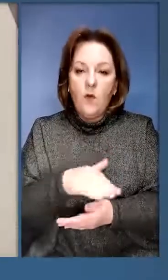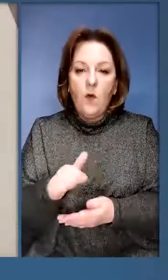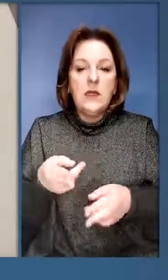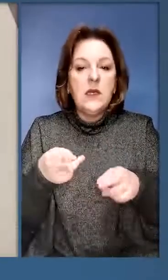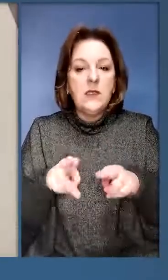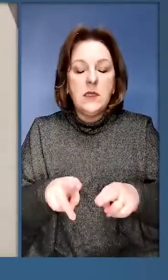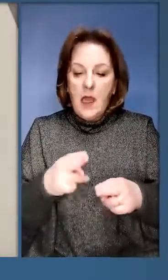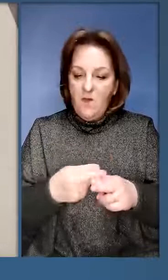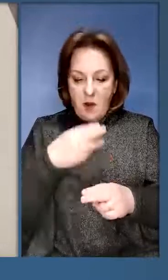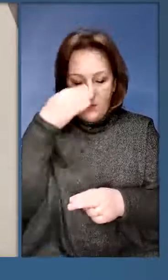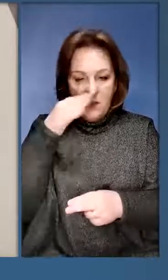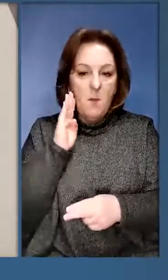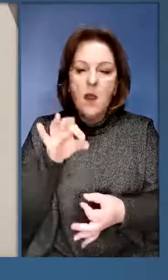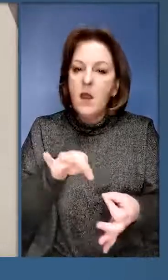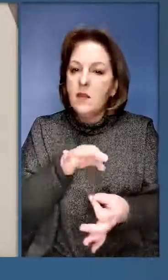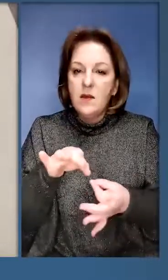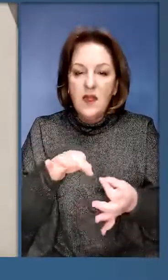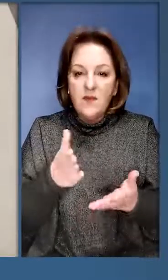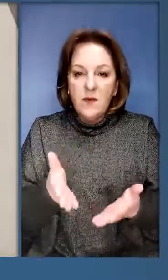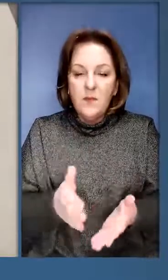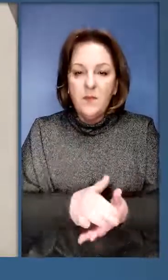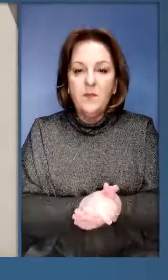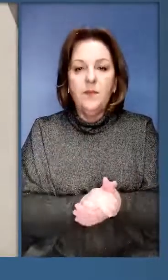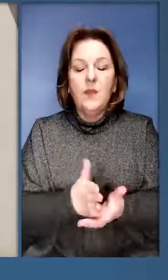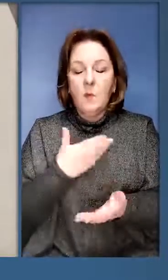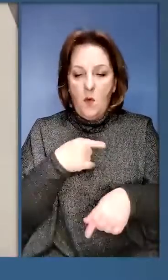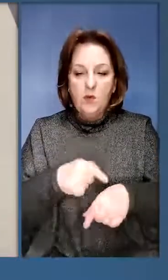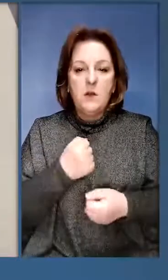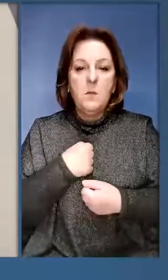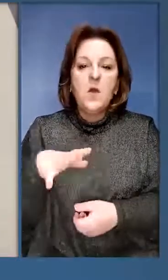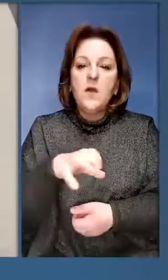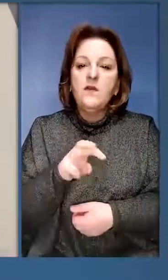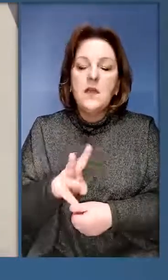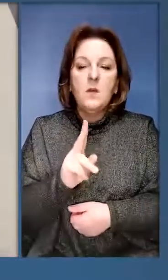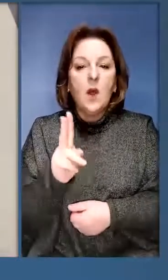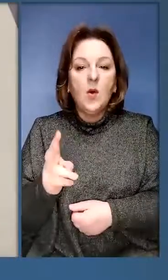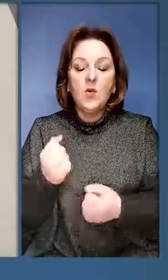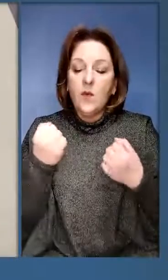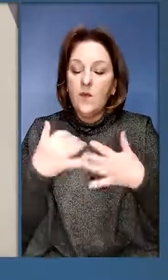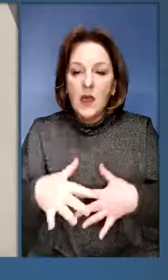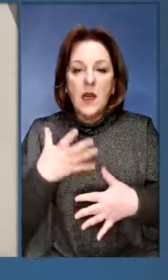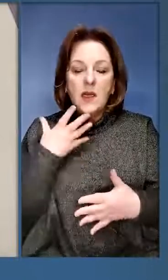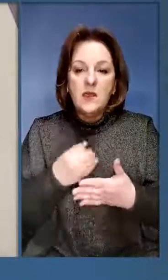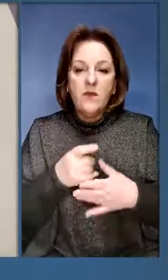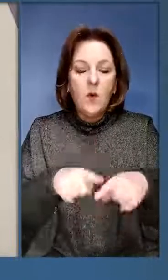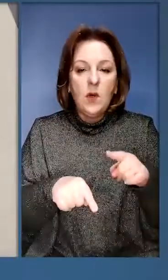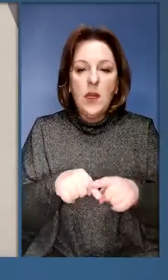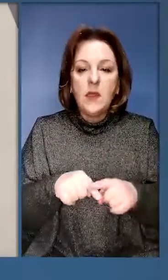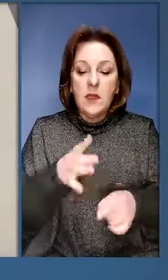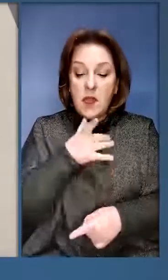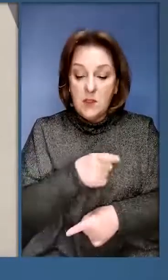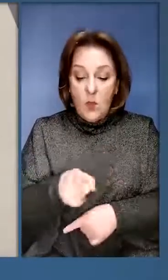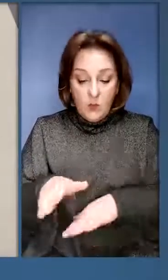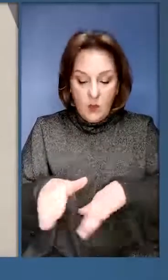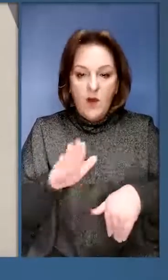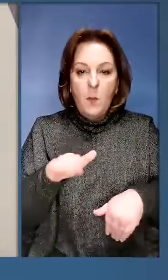те, що двоє дітей залишилися без батьків. Мої співчуття усім, хто втратив своїх рідних.